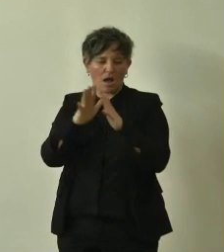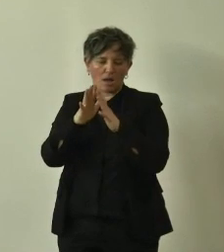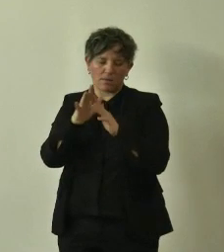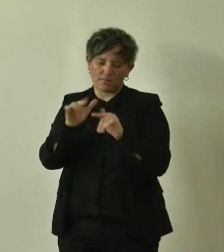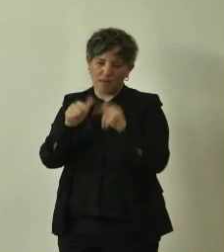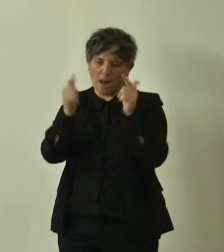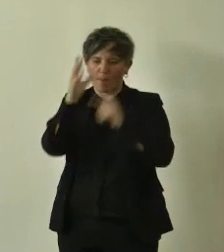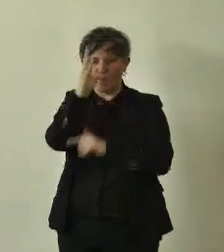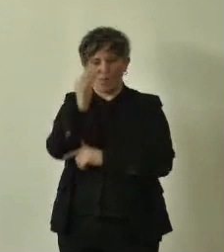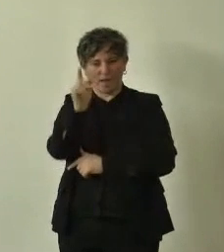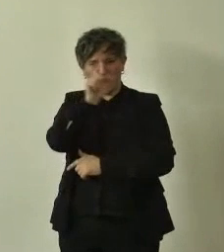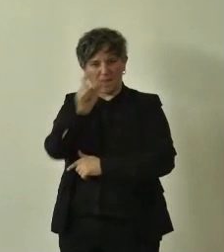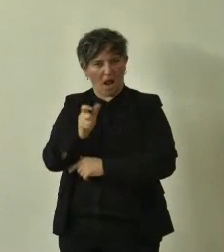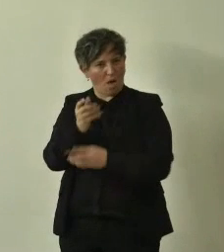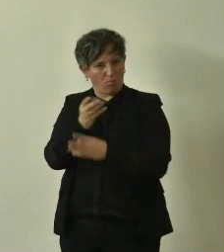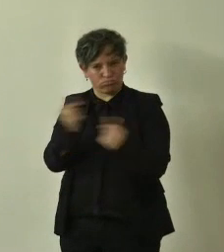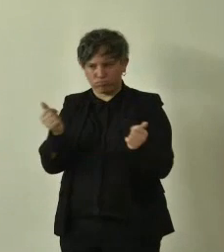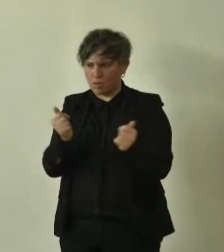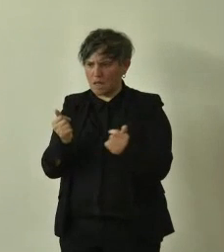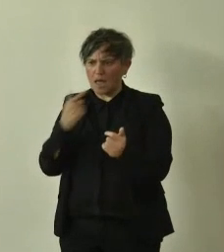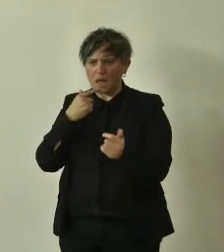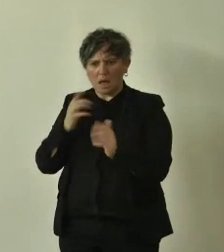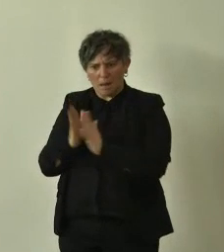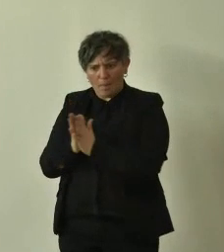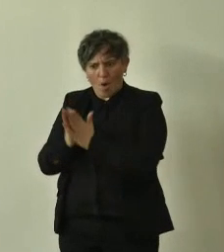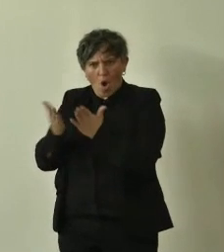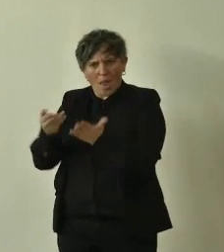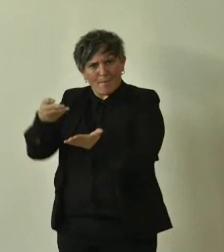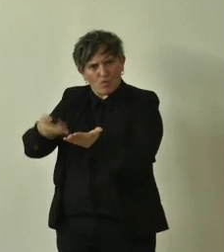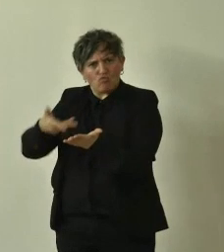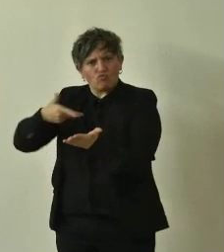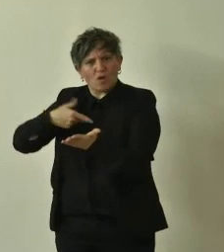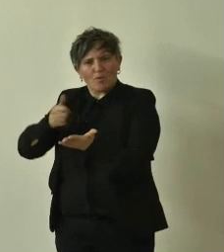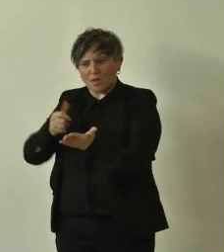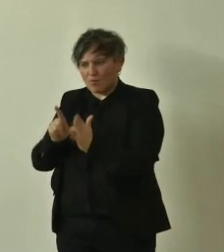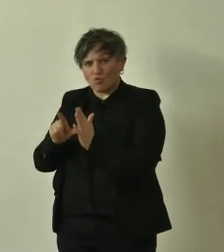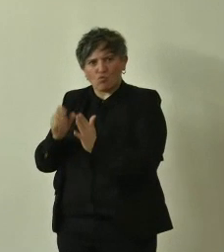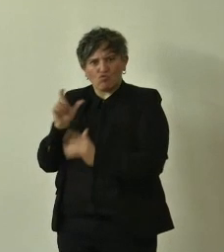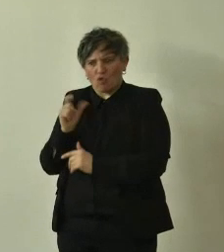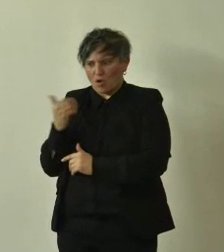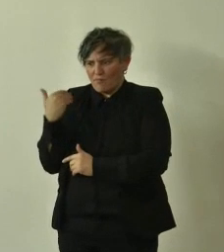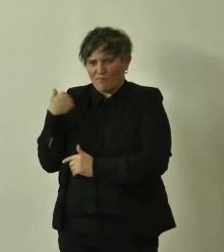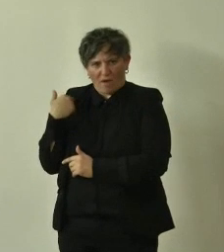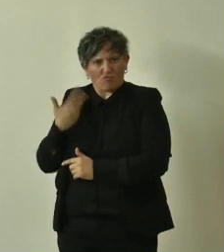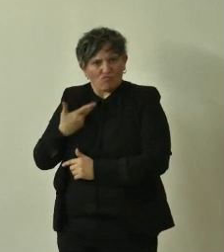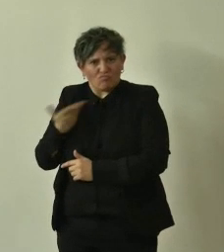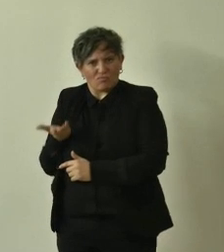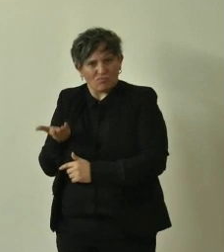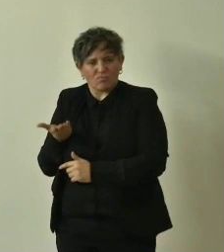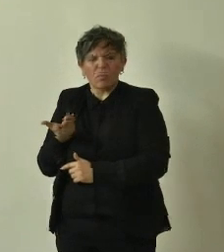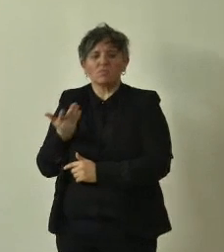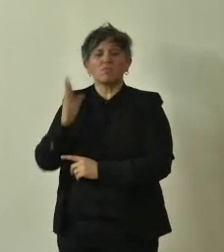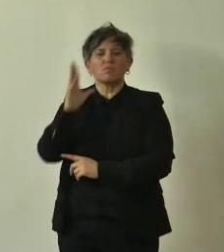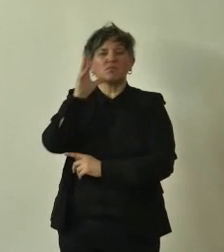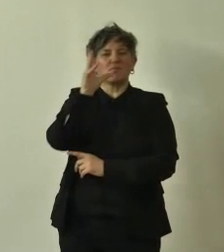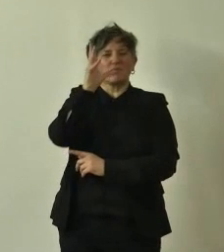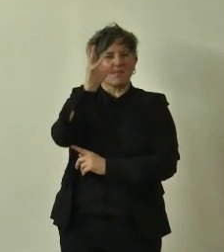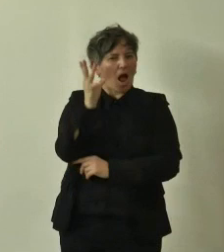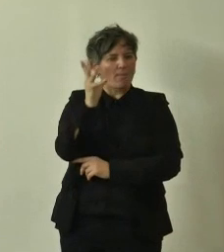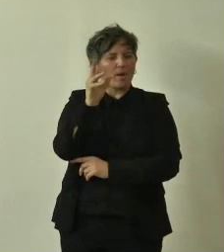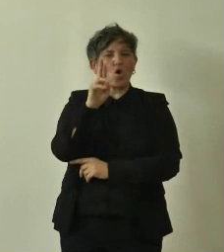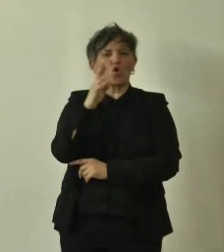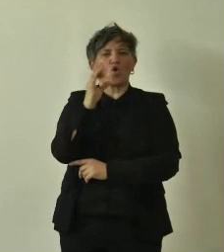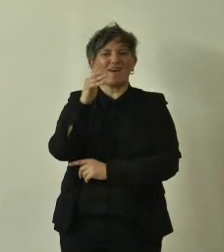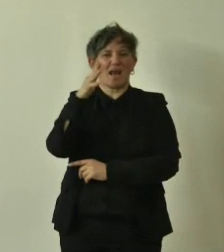perché fino a qualche giorno fa era ancora in piedi ed è una roverella che è in provincia di Bologna